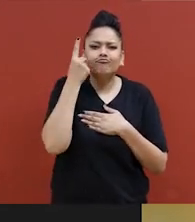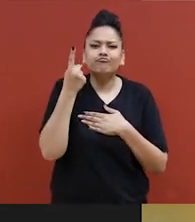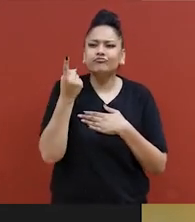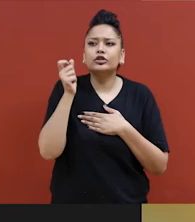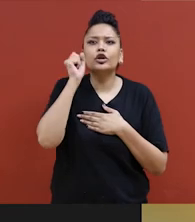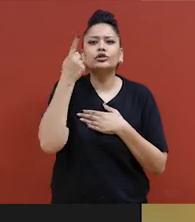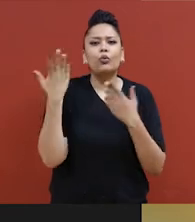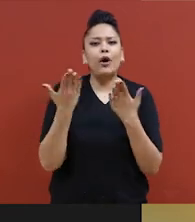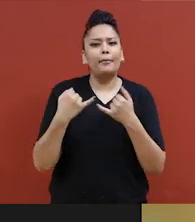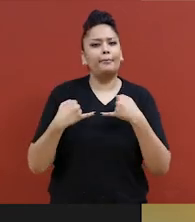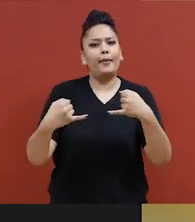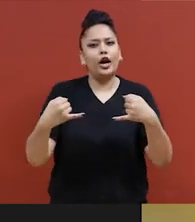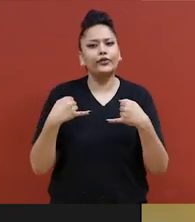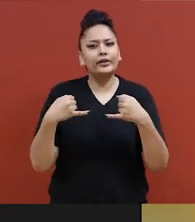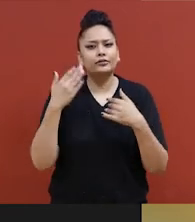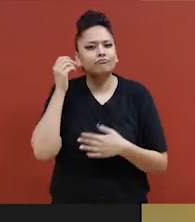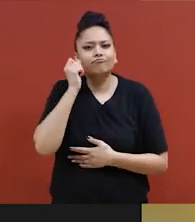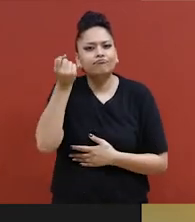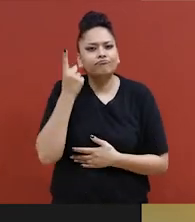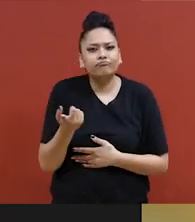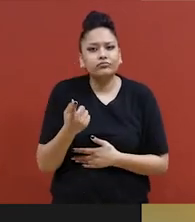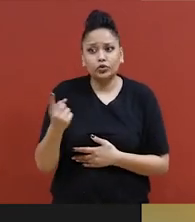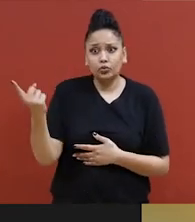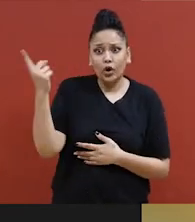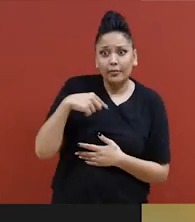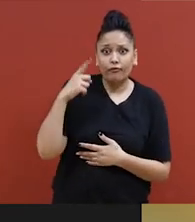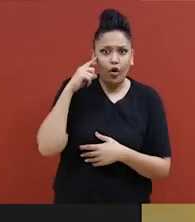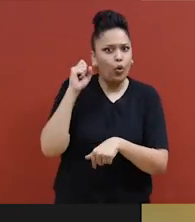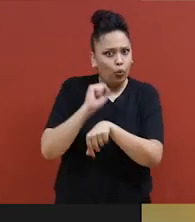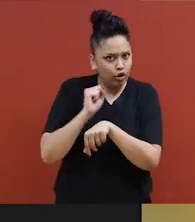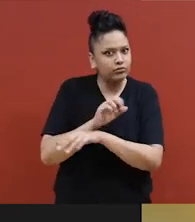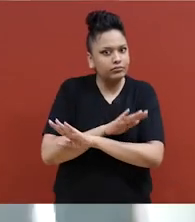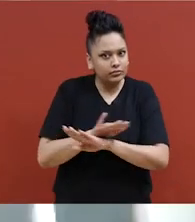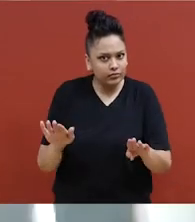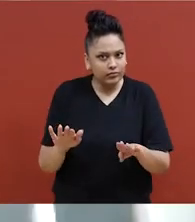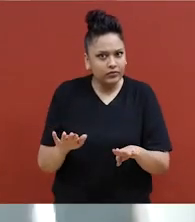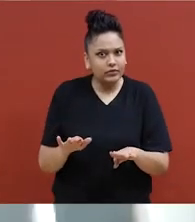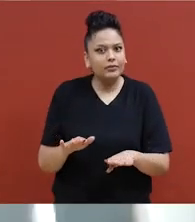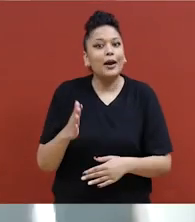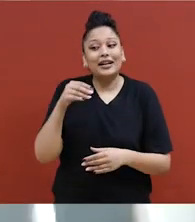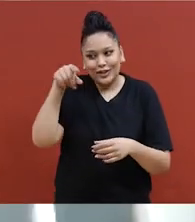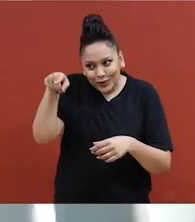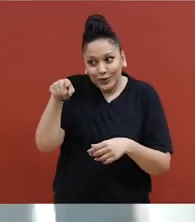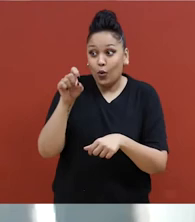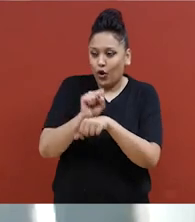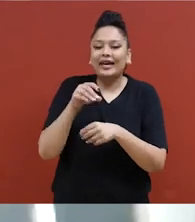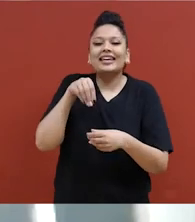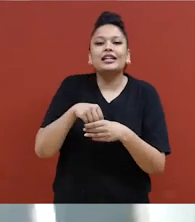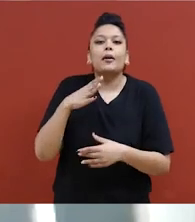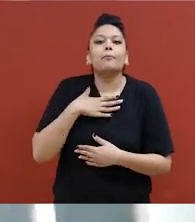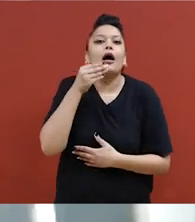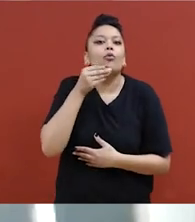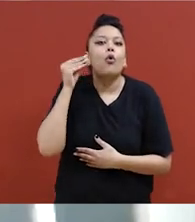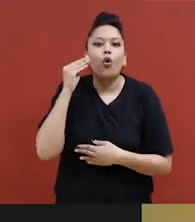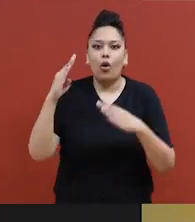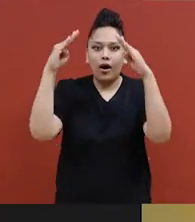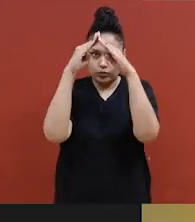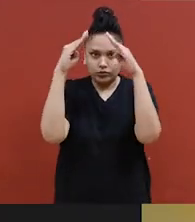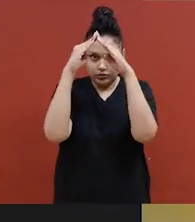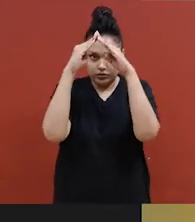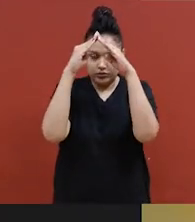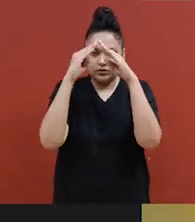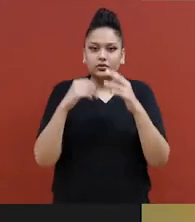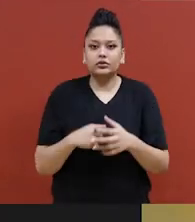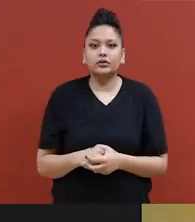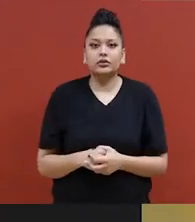» Et comme Robin l'a dit, ils brouillent les limites entre leur lieu de travail et notre maison. Et plusieurs fois, j'ai eu cette